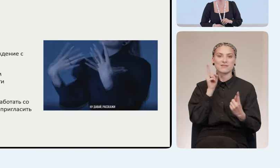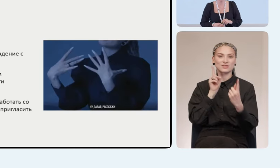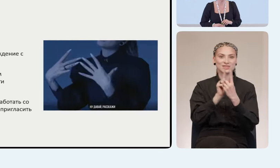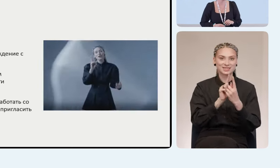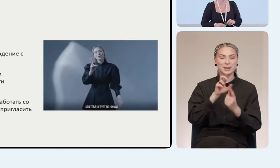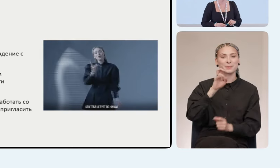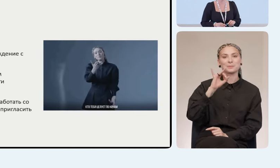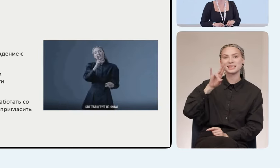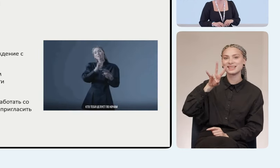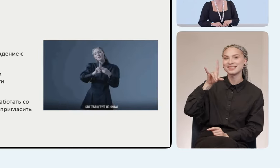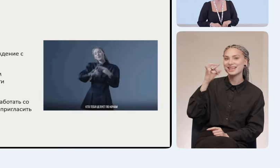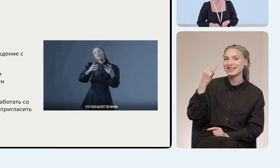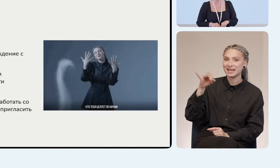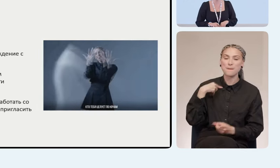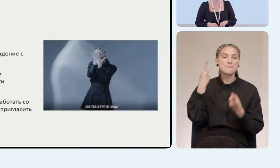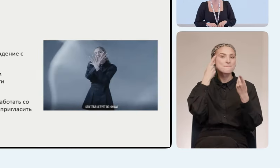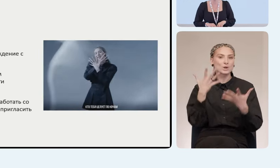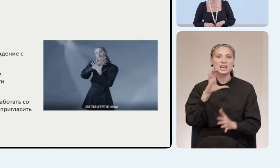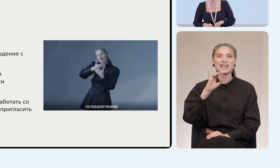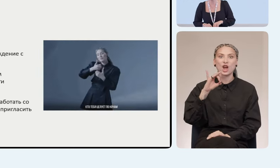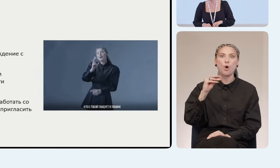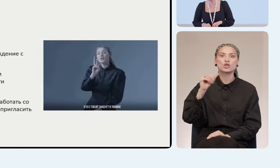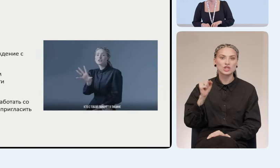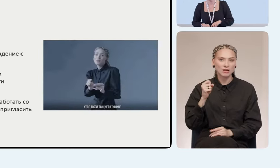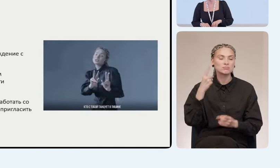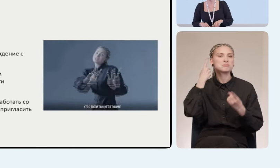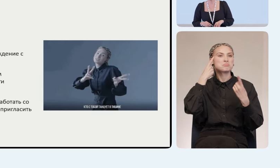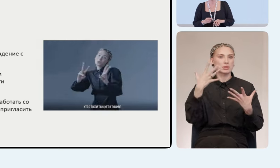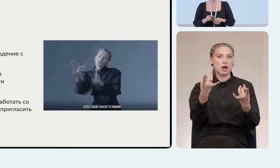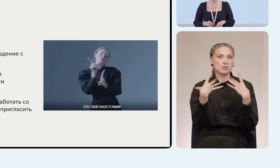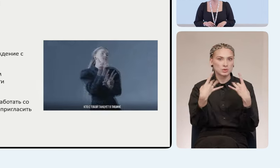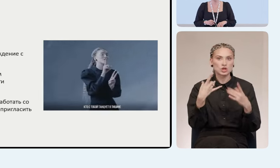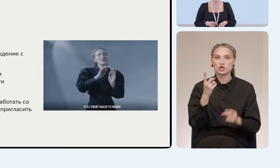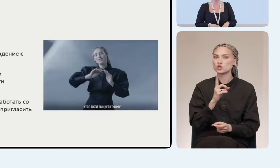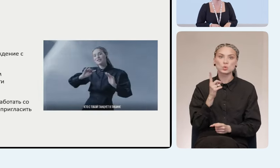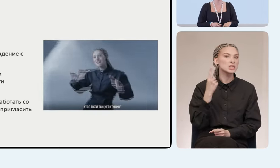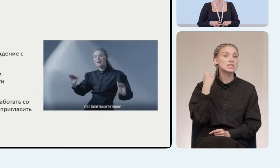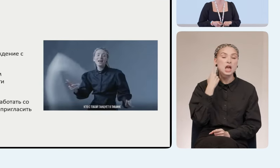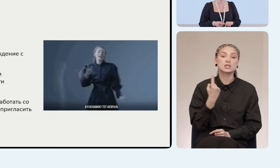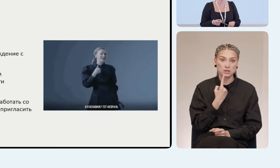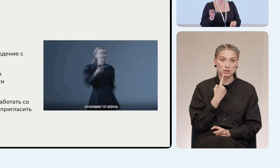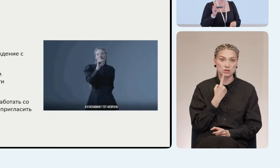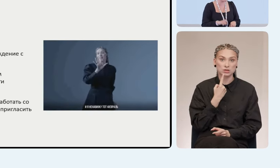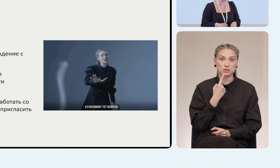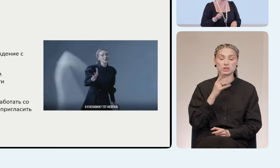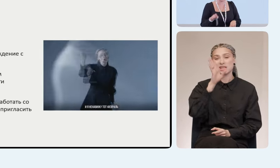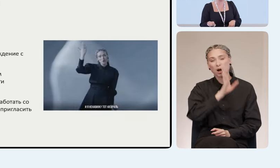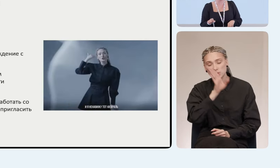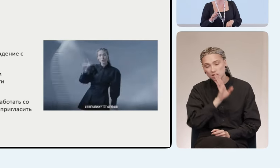Сергеем Бидным мы поняли, и Сережа нам очень четко это донес, что с неслышащими или